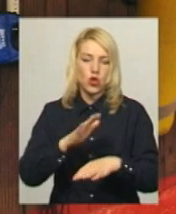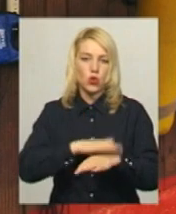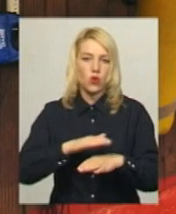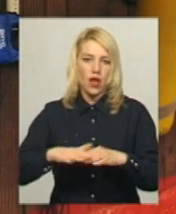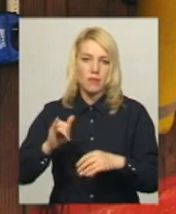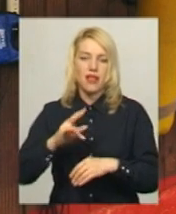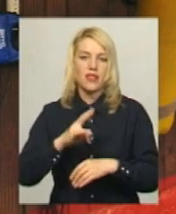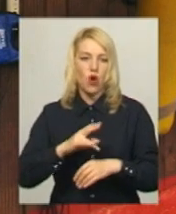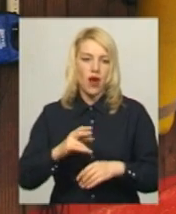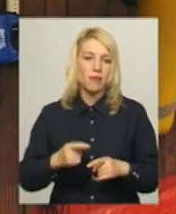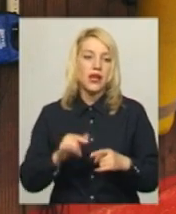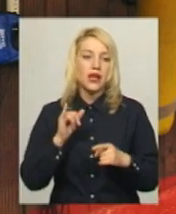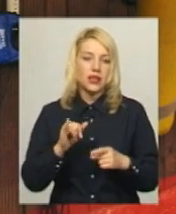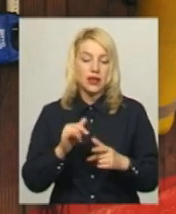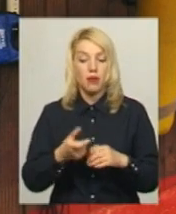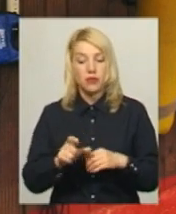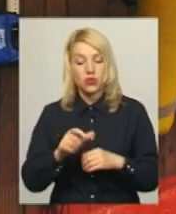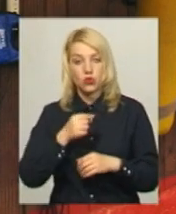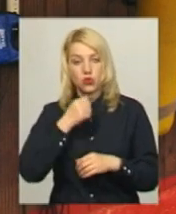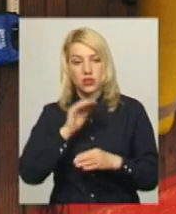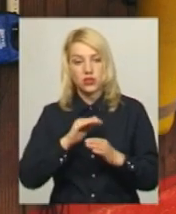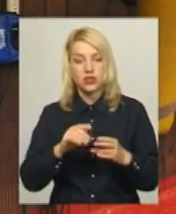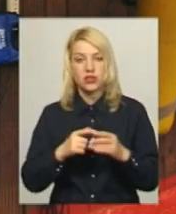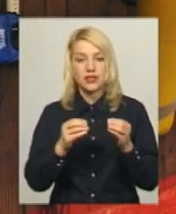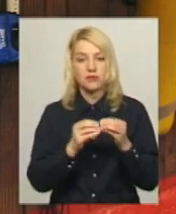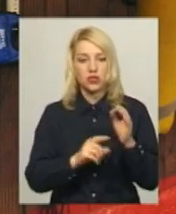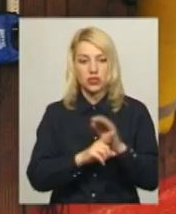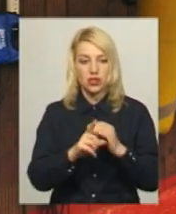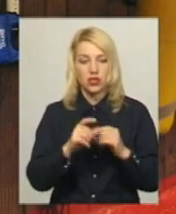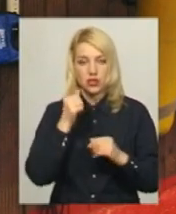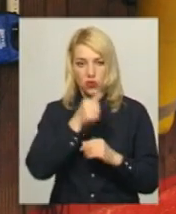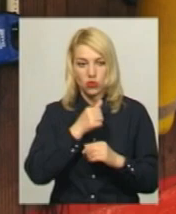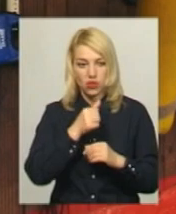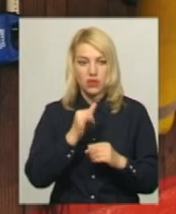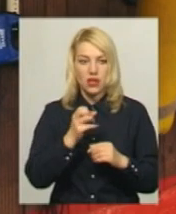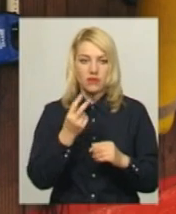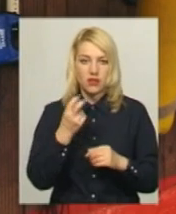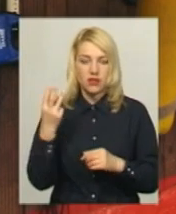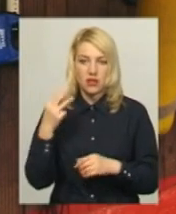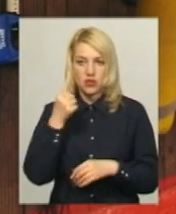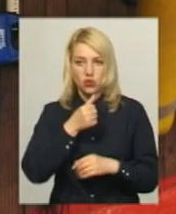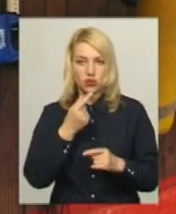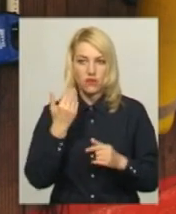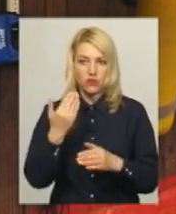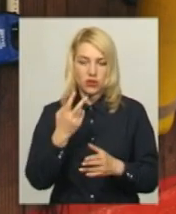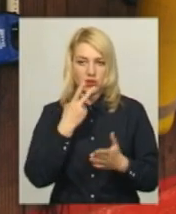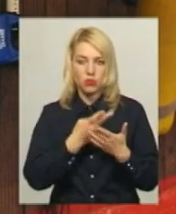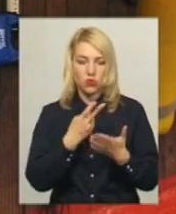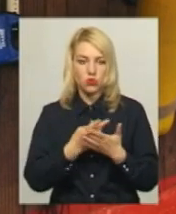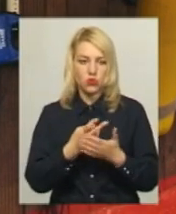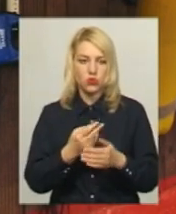кідкову техніку. А вже більш дорослі дітки, це з 10 років та 12-13 років, вони ще демонструють